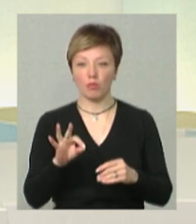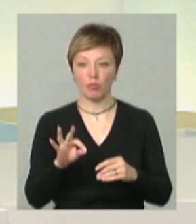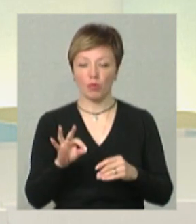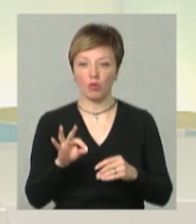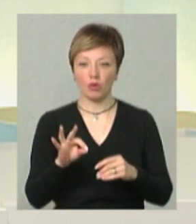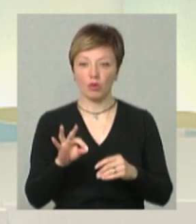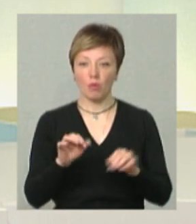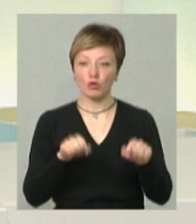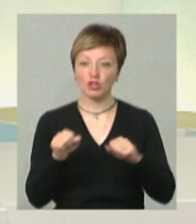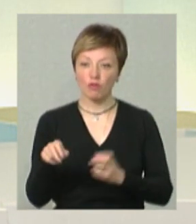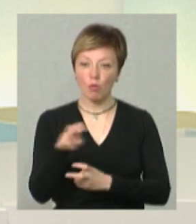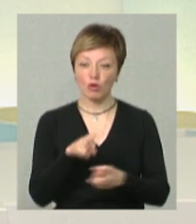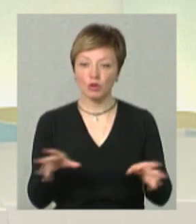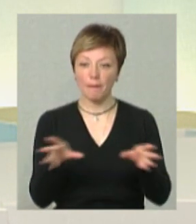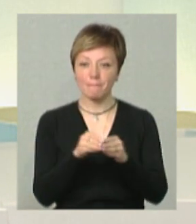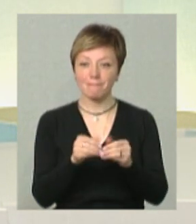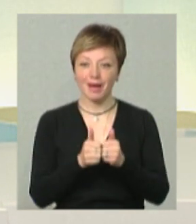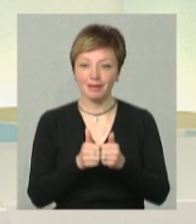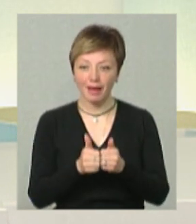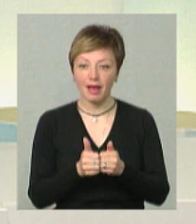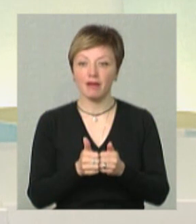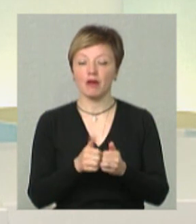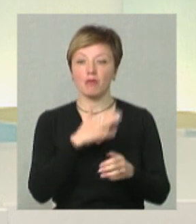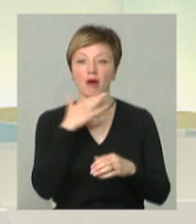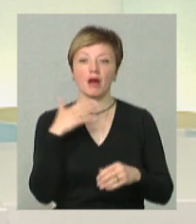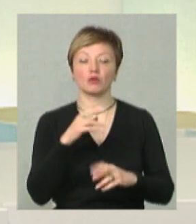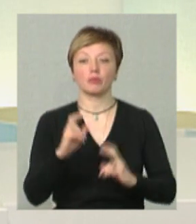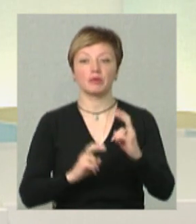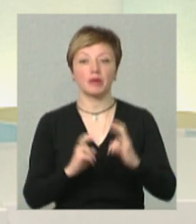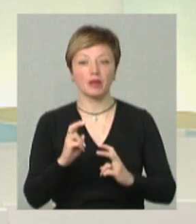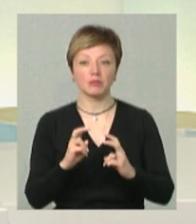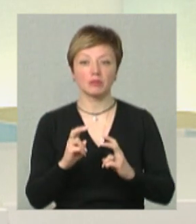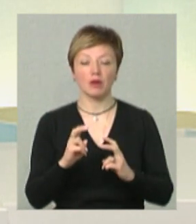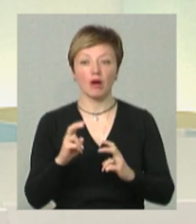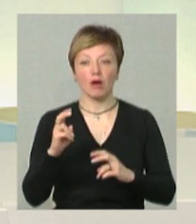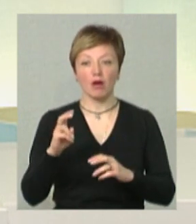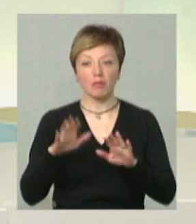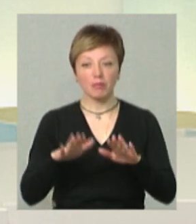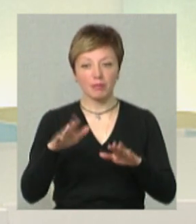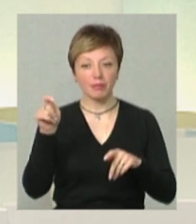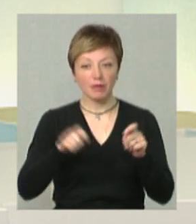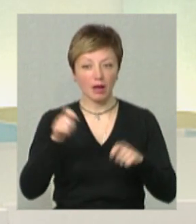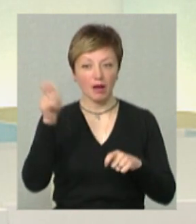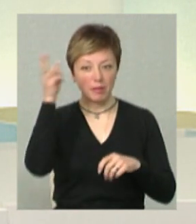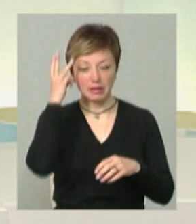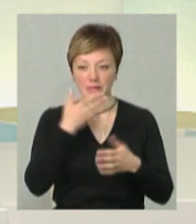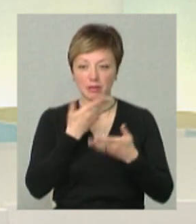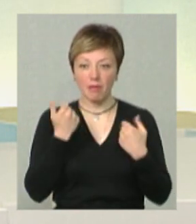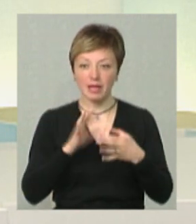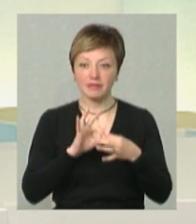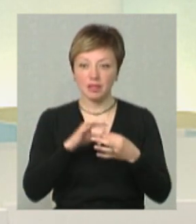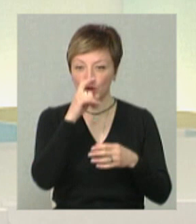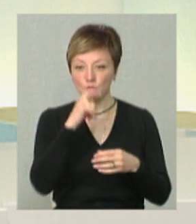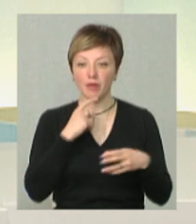можливих пошуках партнерів в Хмельницькому, тому що багато підприємств, перебуваючих в Хмельницькій, не має зв'язків і не розуміє,